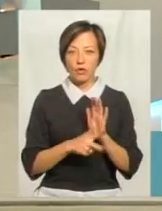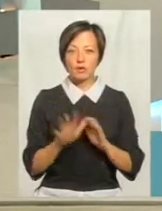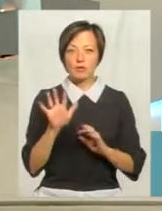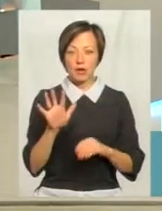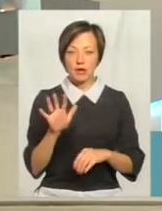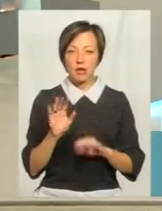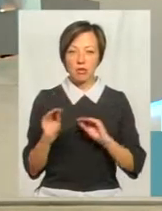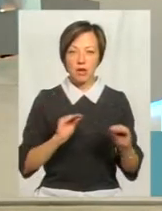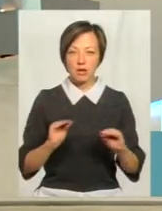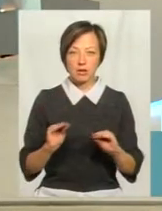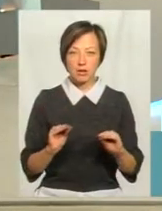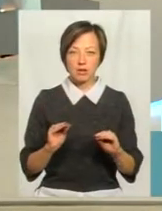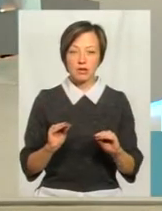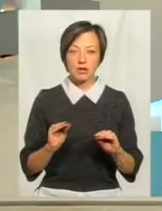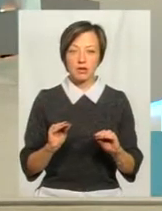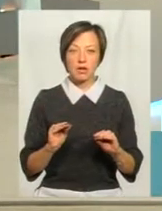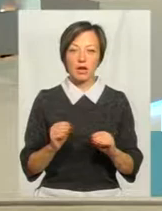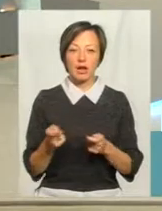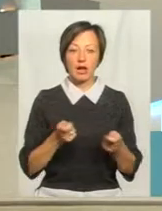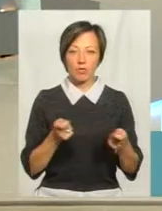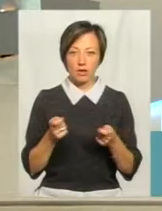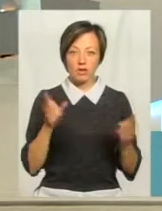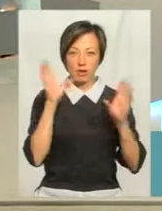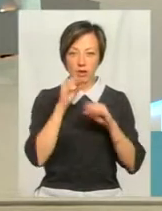'єктів обладнані апаратурою СКДР, тобто вони керуються.